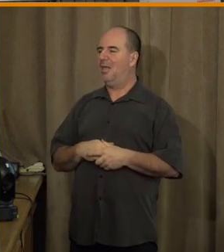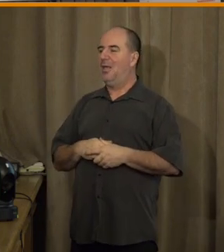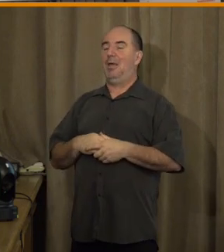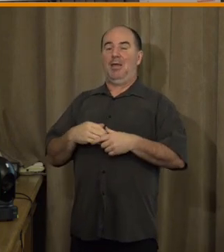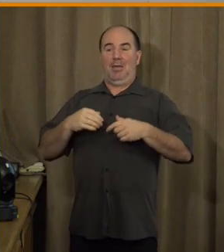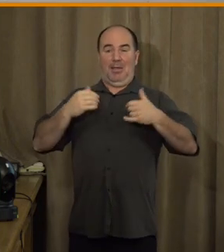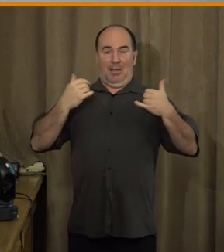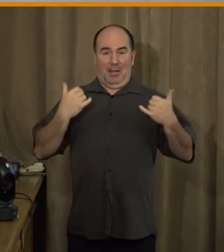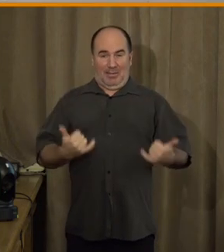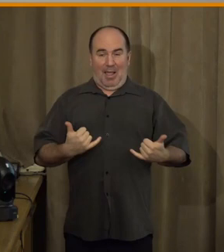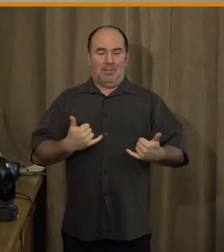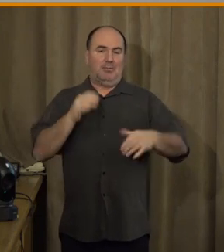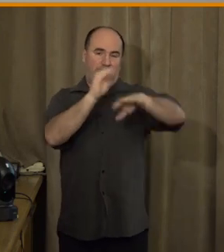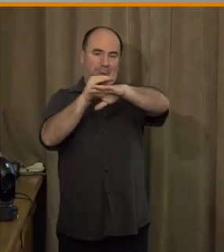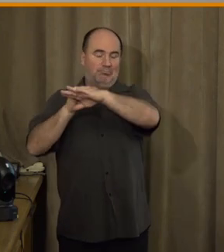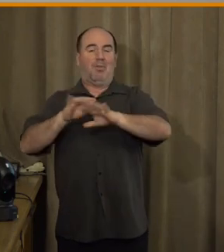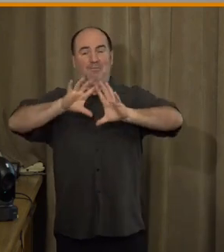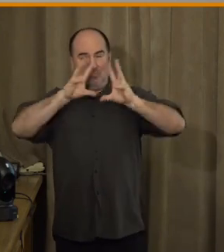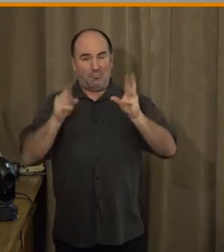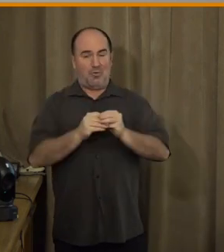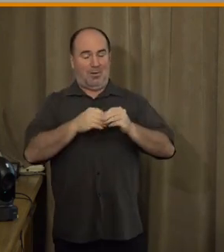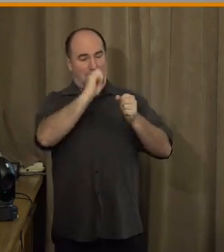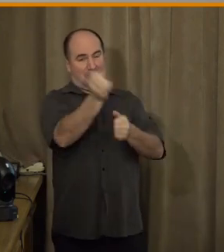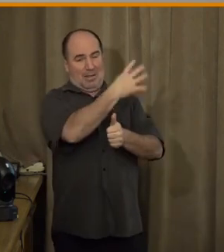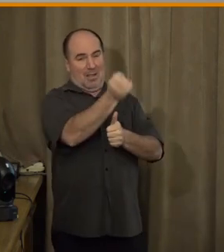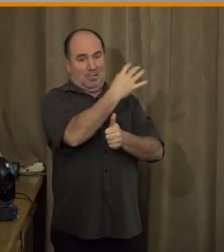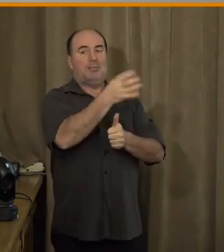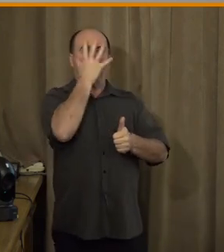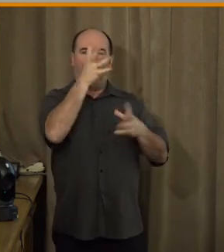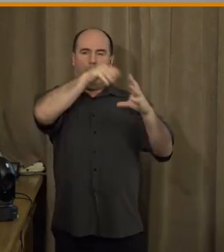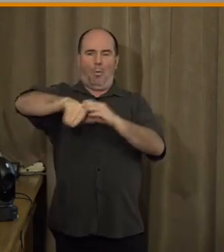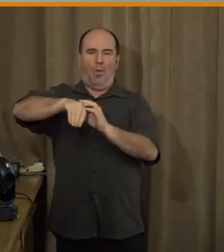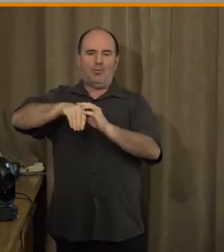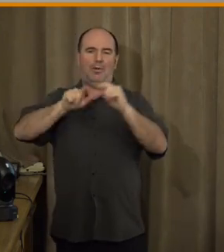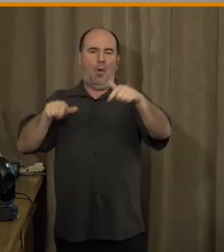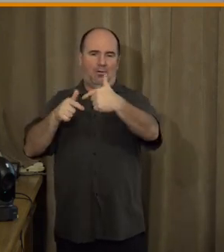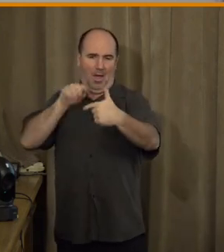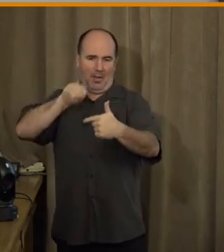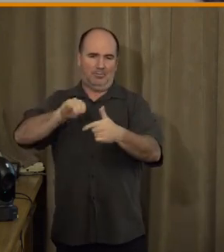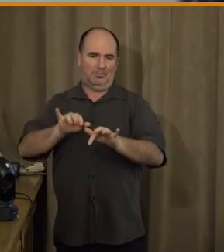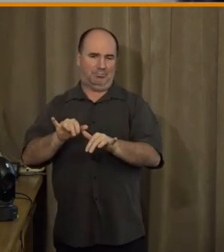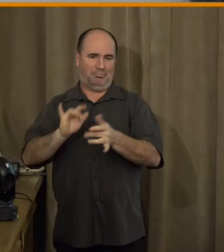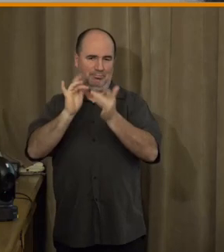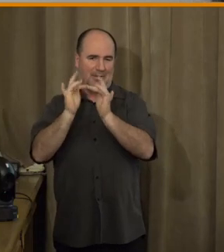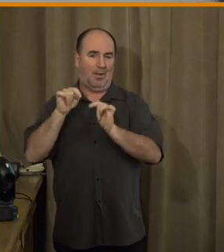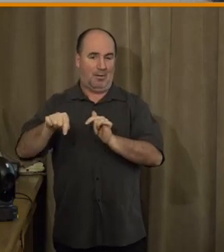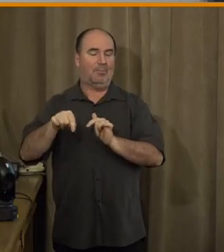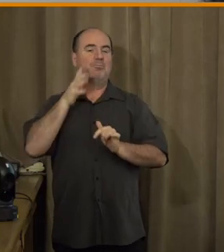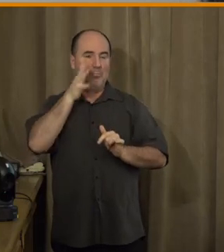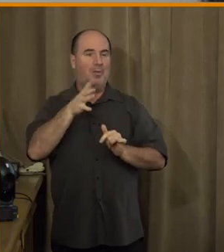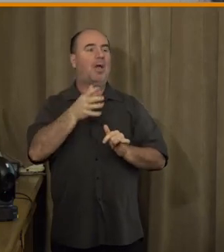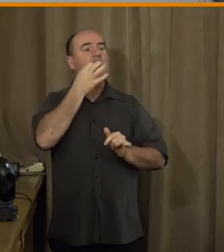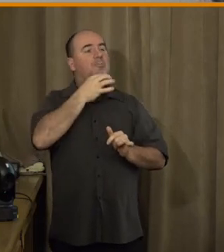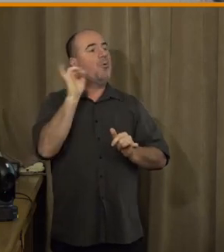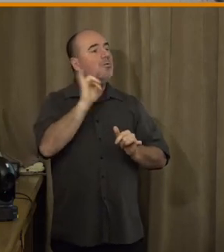budou do několika dnů online, bude i záznam celého sympozia, kdybyste nestihli nějakou část, přišli jste pozdě,